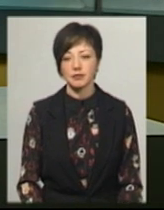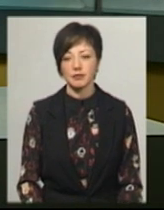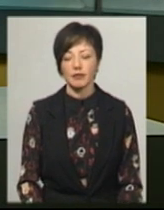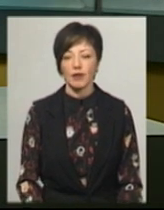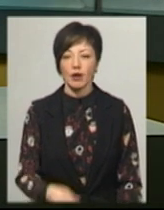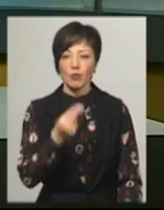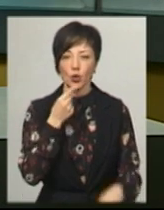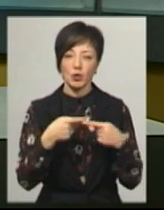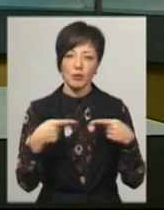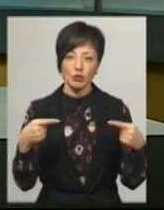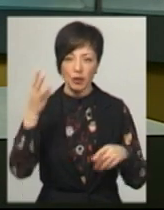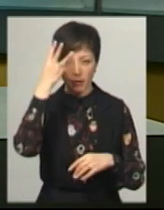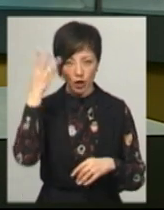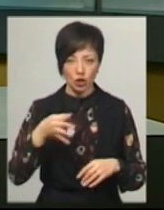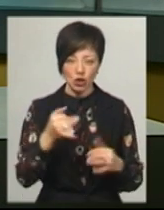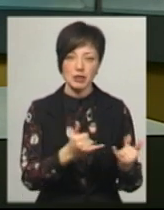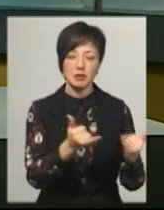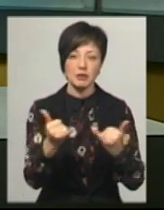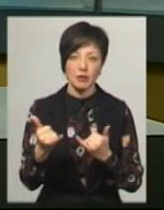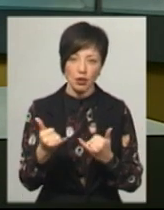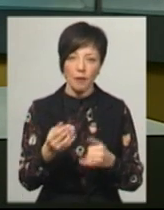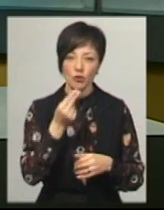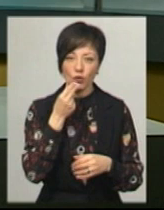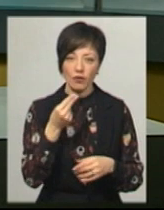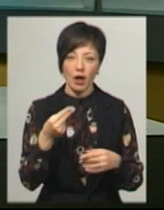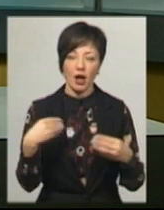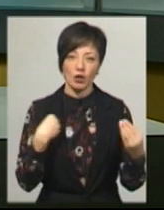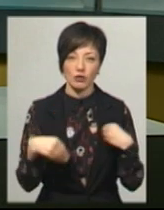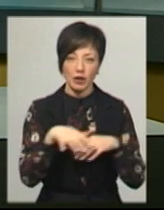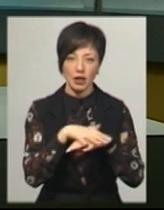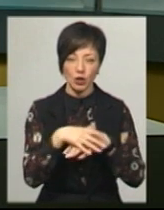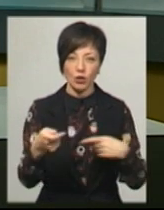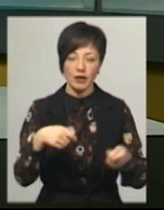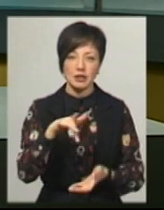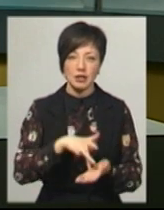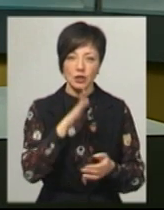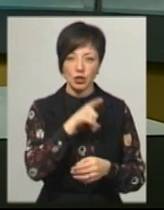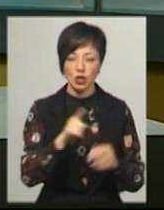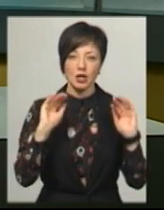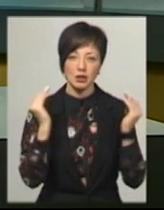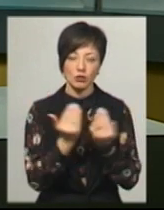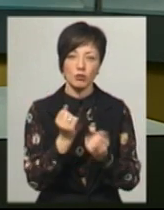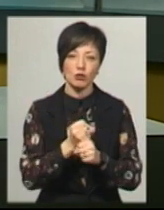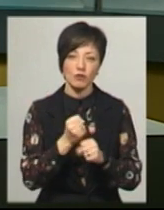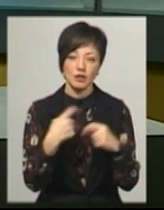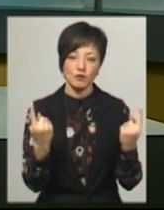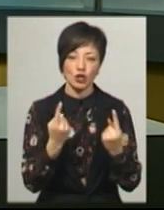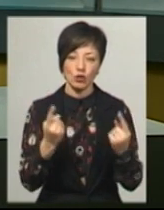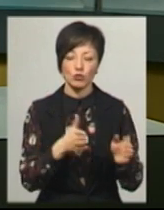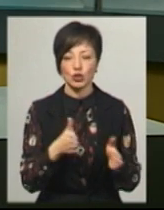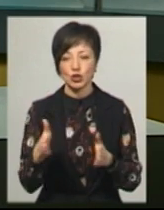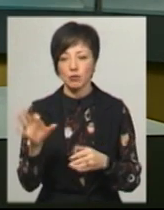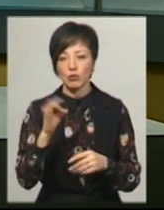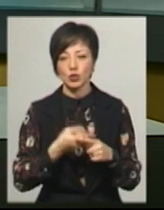Продуктами харчування Хмельниччина забезпечена. Продуктові та речові ринки, торгівельні центри на час карантину працюватимуть у звичайному режимі.